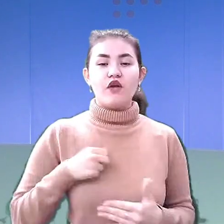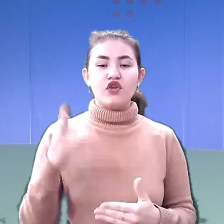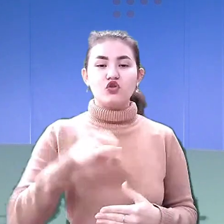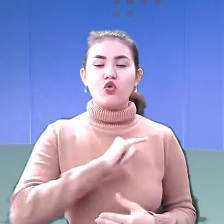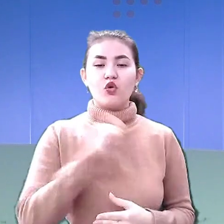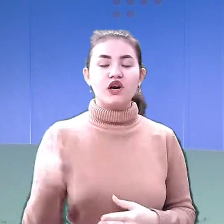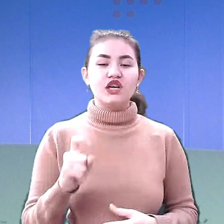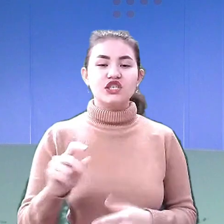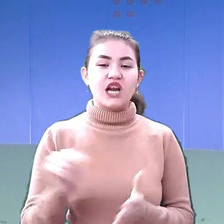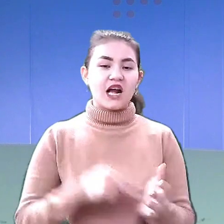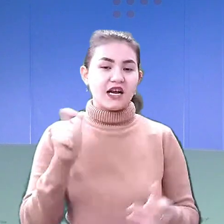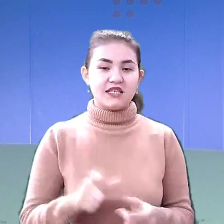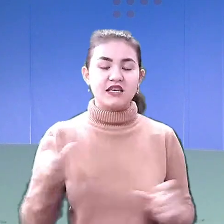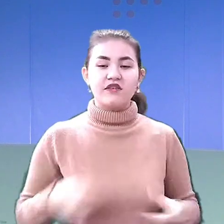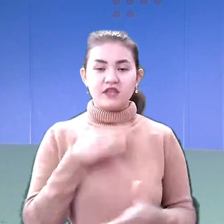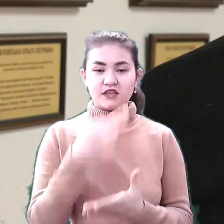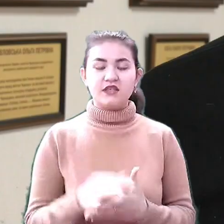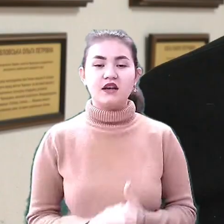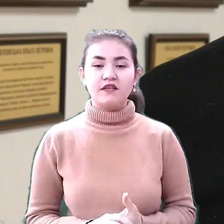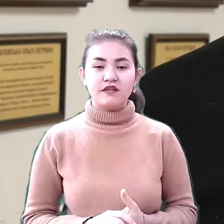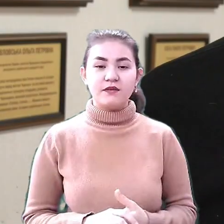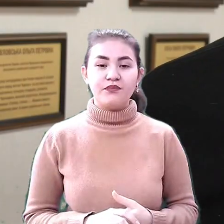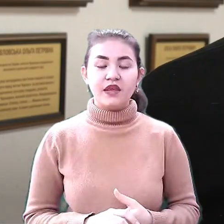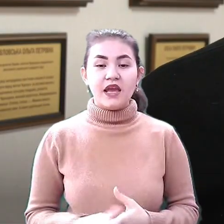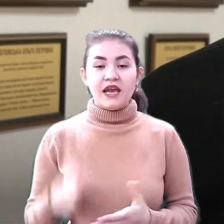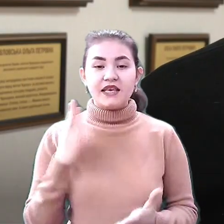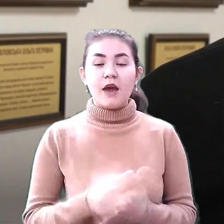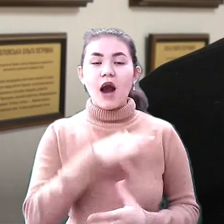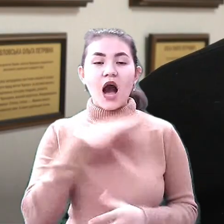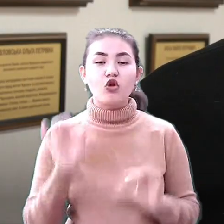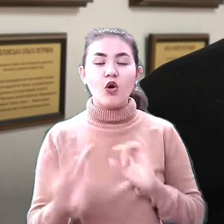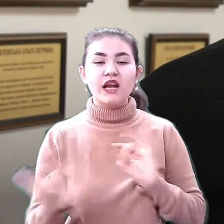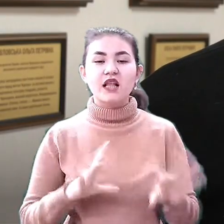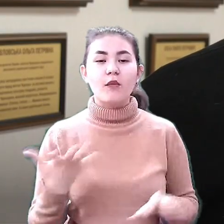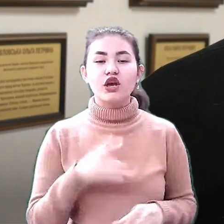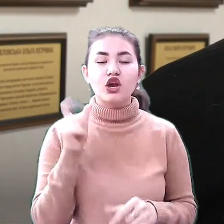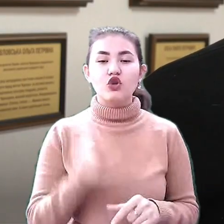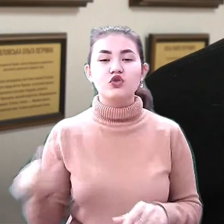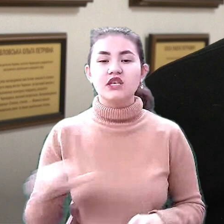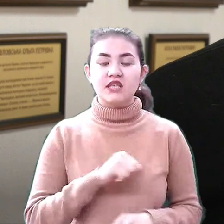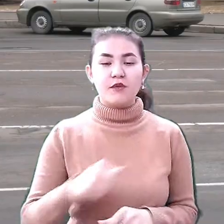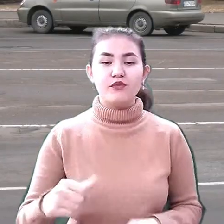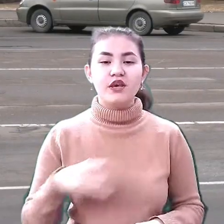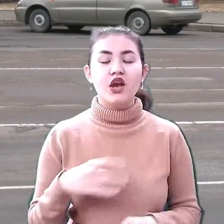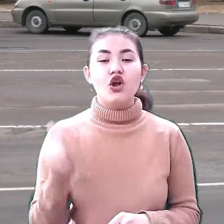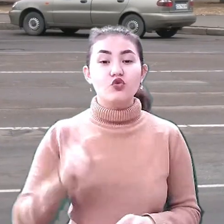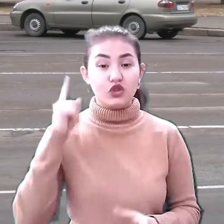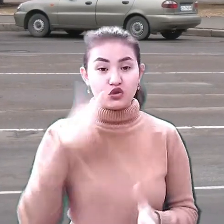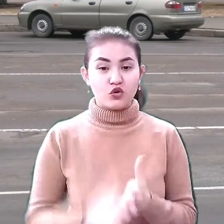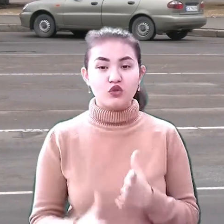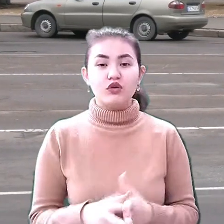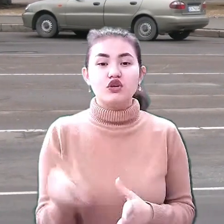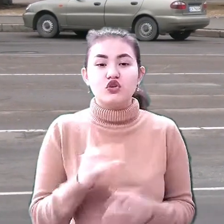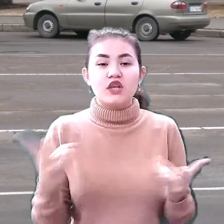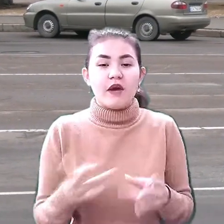розповів міський голова Анатолій Бондаренко. Є багато реклами, які люди самі повісили. Тобто, люди зрозуміли, що треба